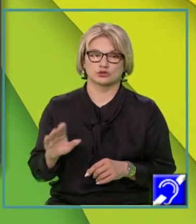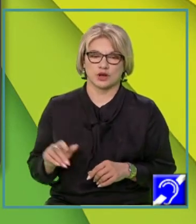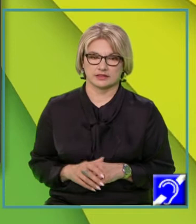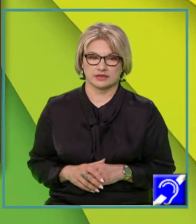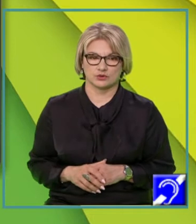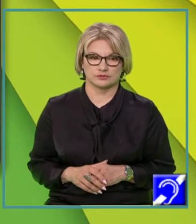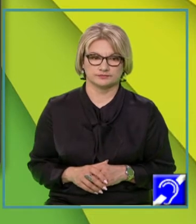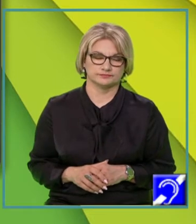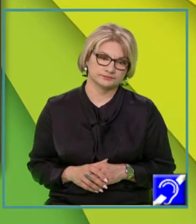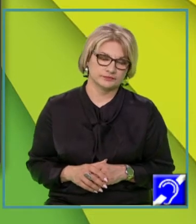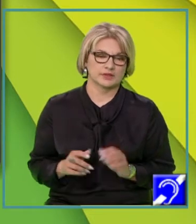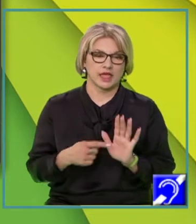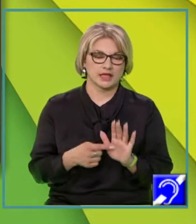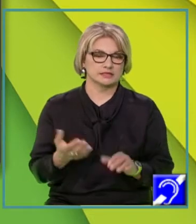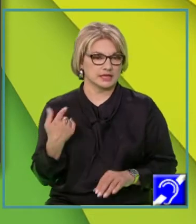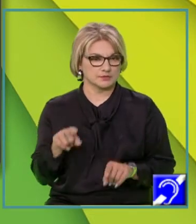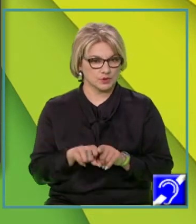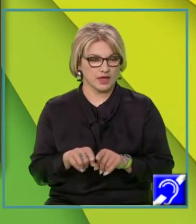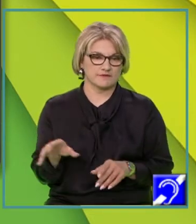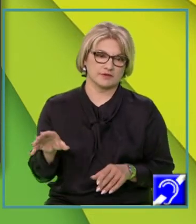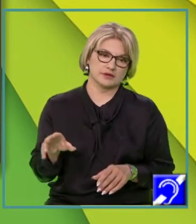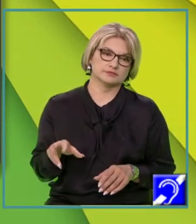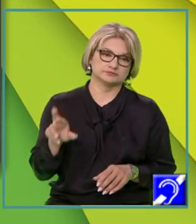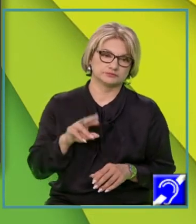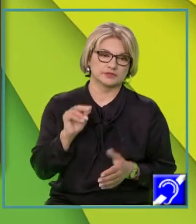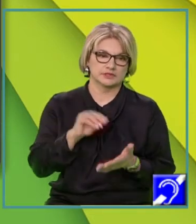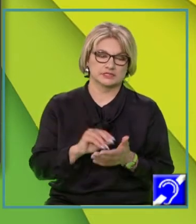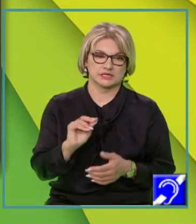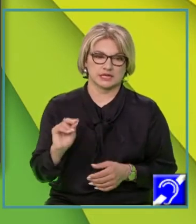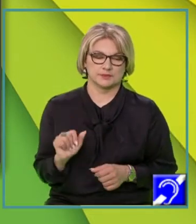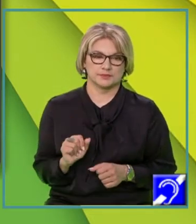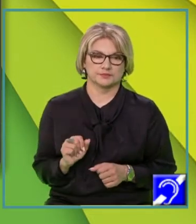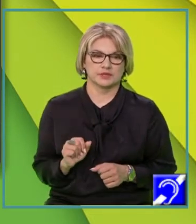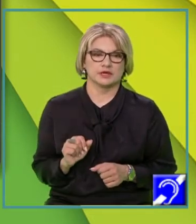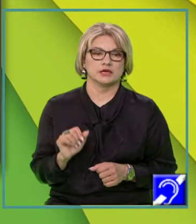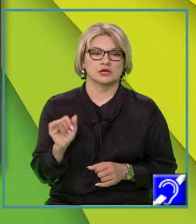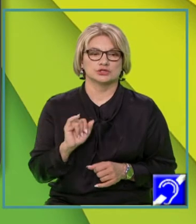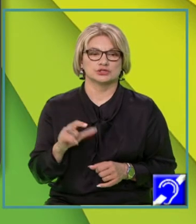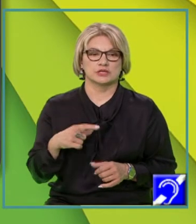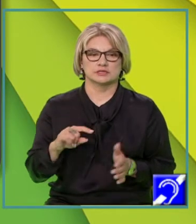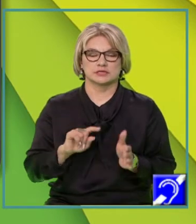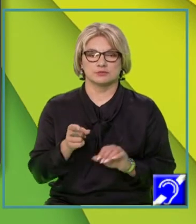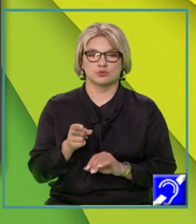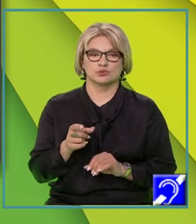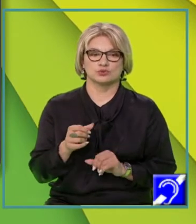Cam în exemplul precedent, vom scrie cine este punctul